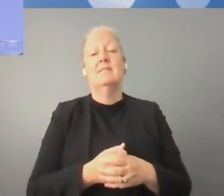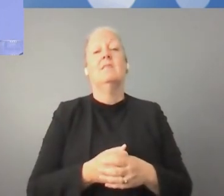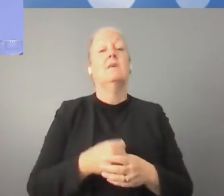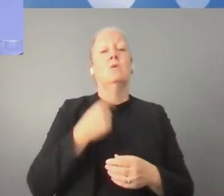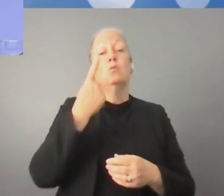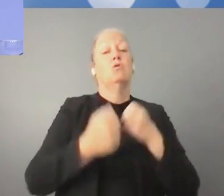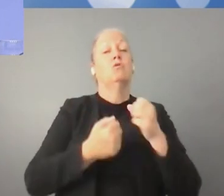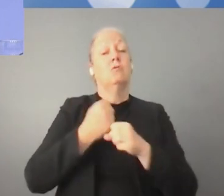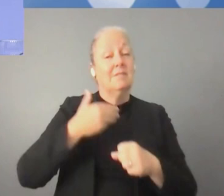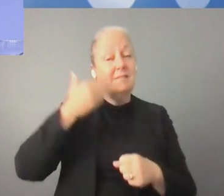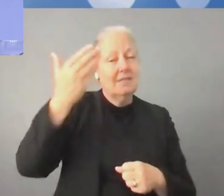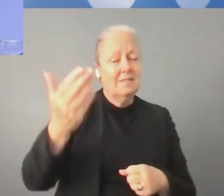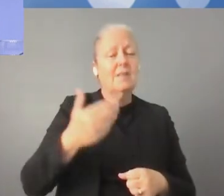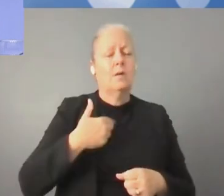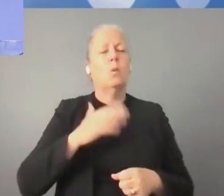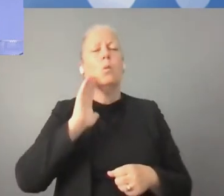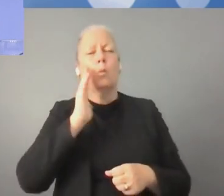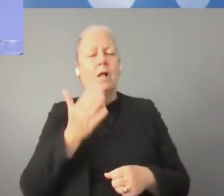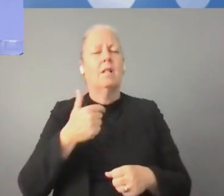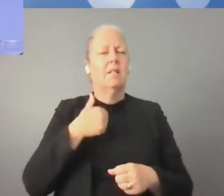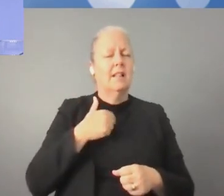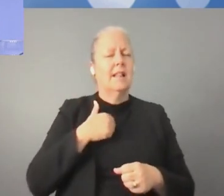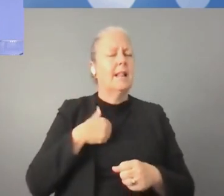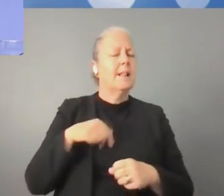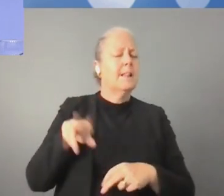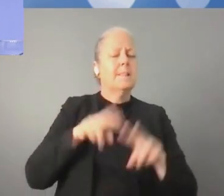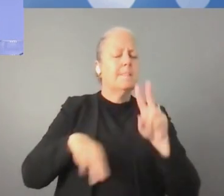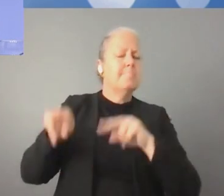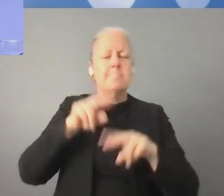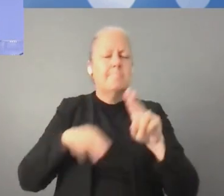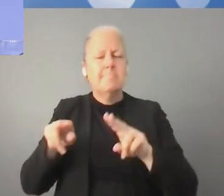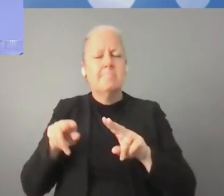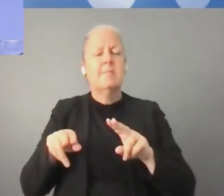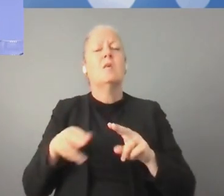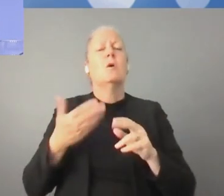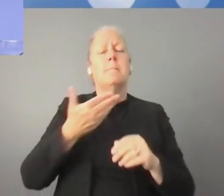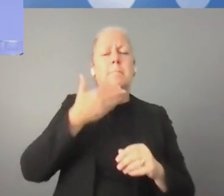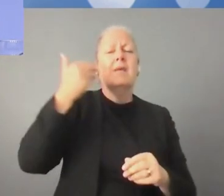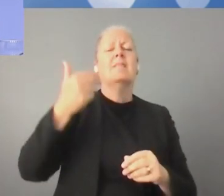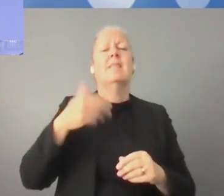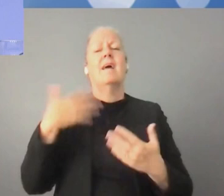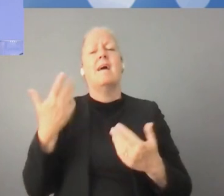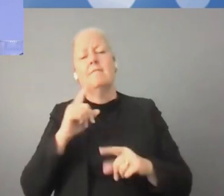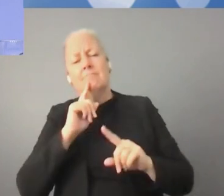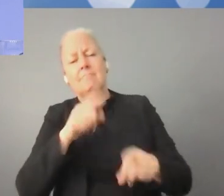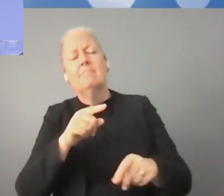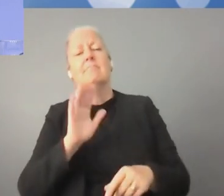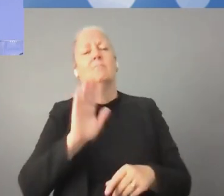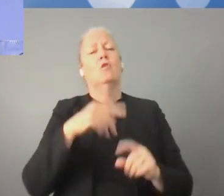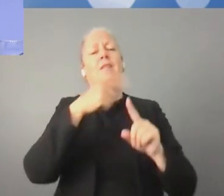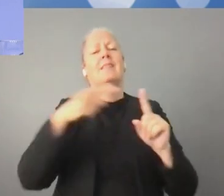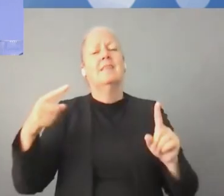مستدام. بدون هذا الإدراج للتحولات الرقمية الجديدة